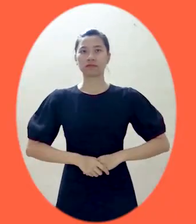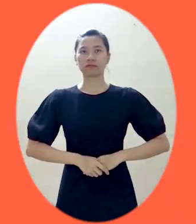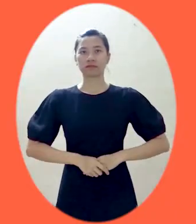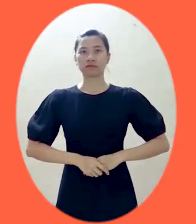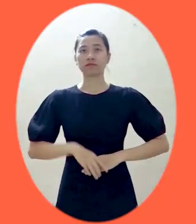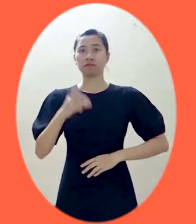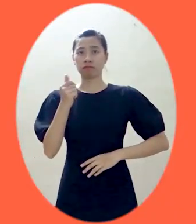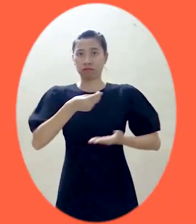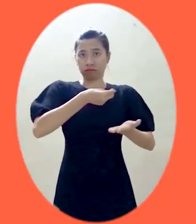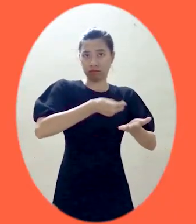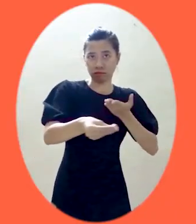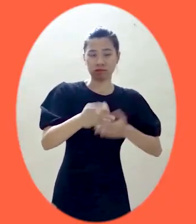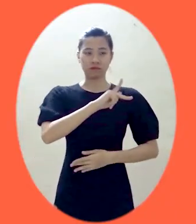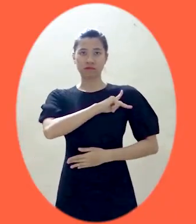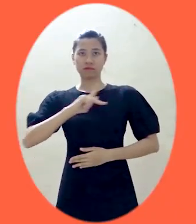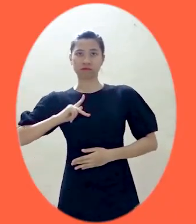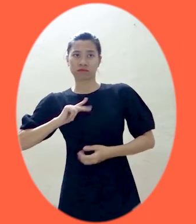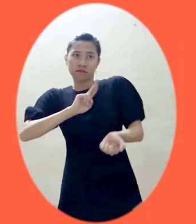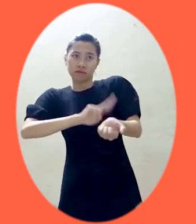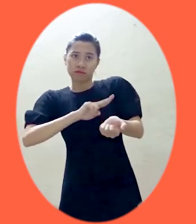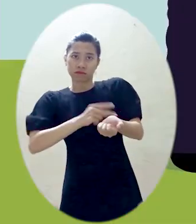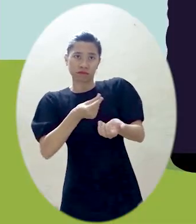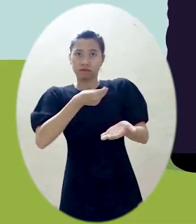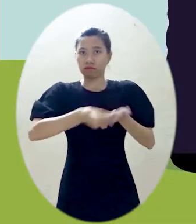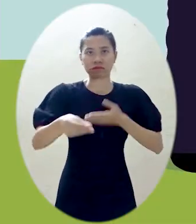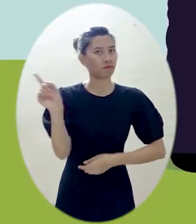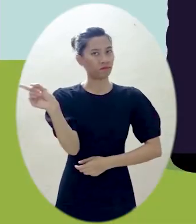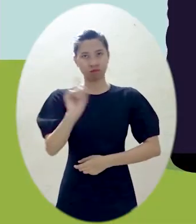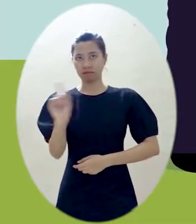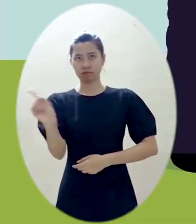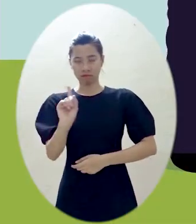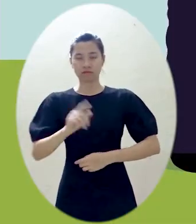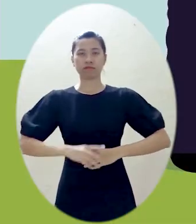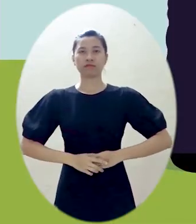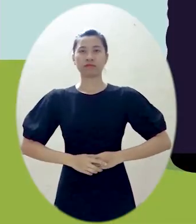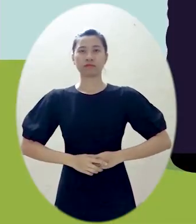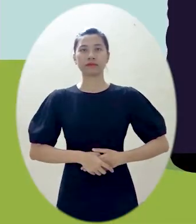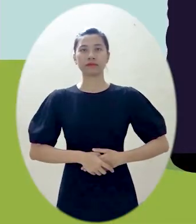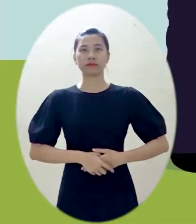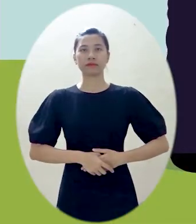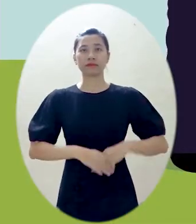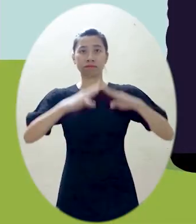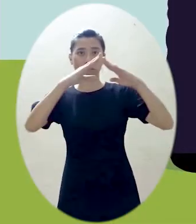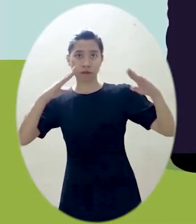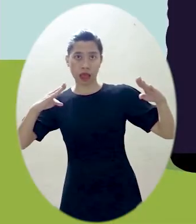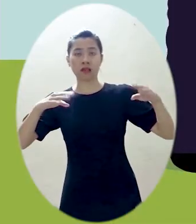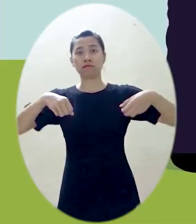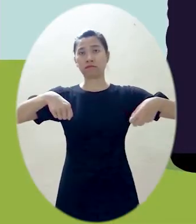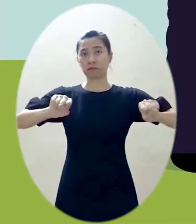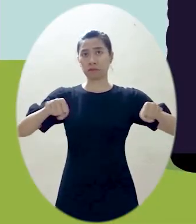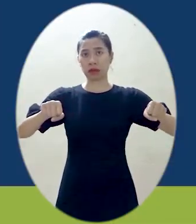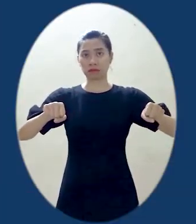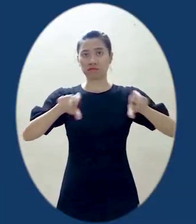Không chi tiền khám sức khỏe, chữa bệnh Không cho hoặc lừa không cho đứng tên tài sản